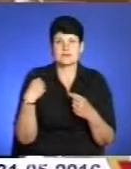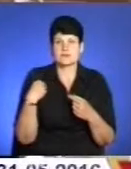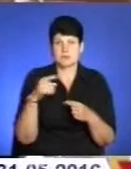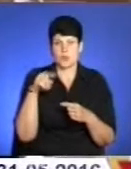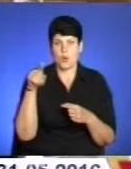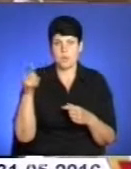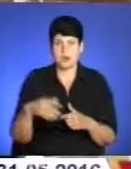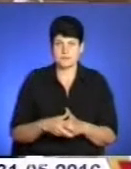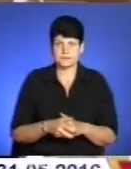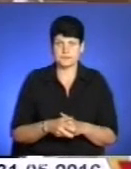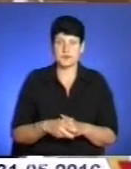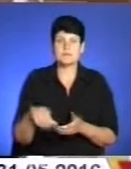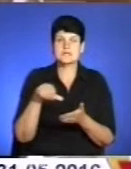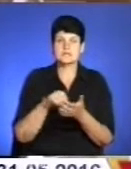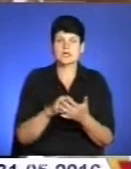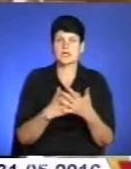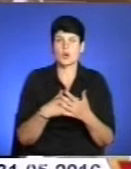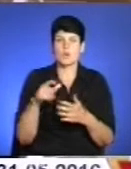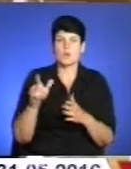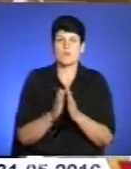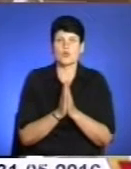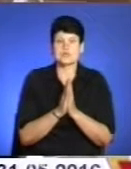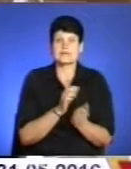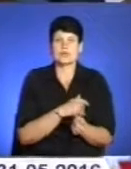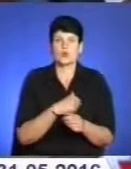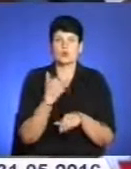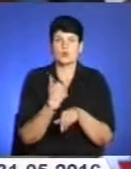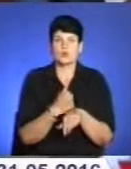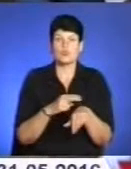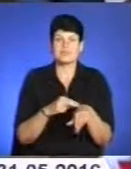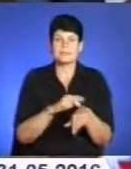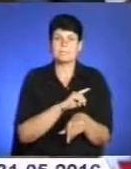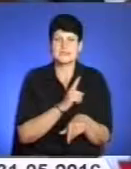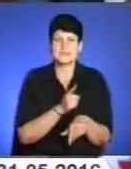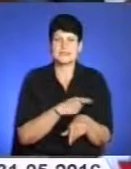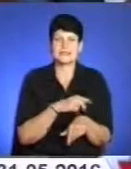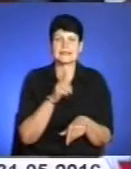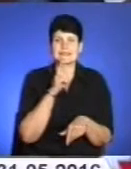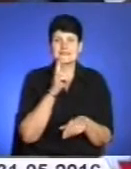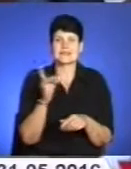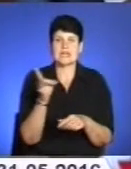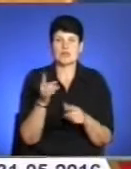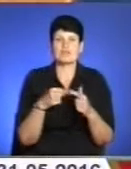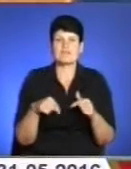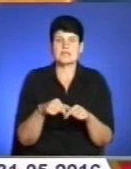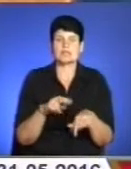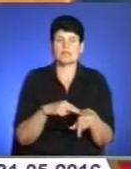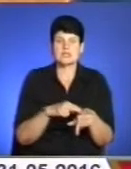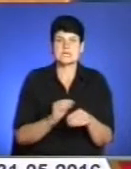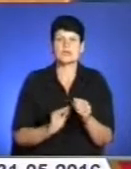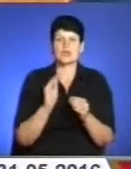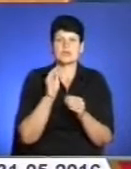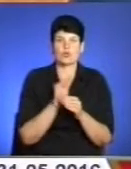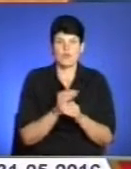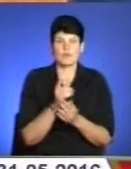Представники громадськості просять депутатів та головного поліцейського підсилити Кременецький районний відділ поліції додатковими кадрами.